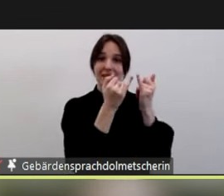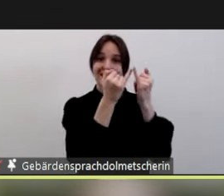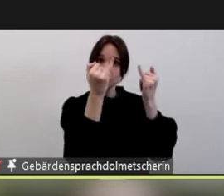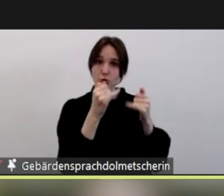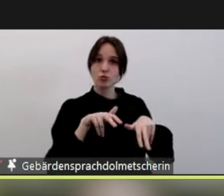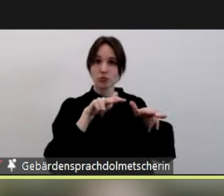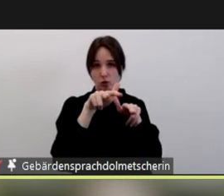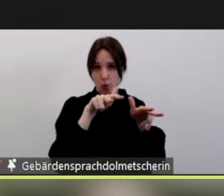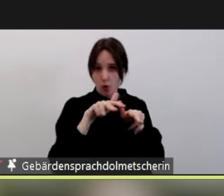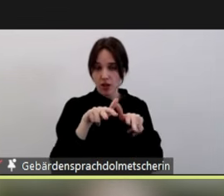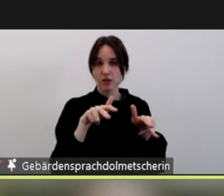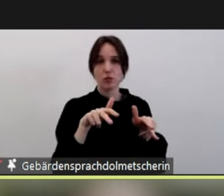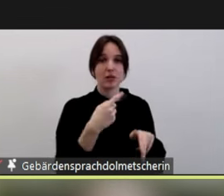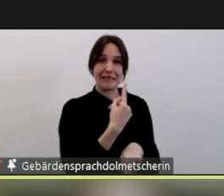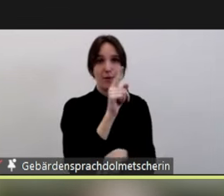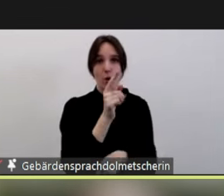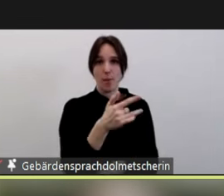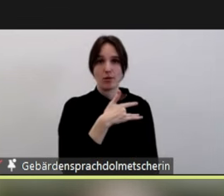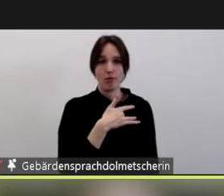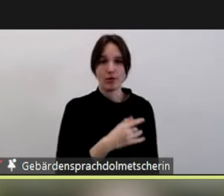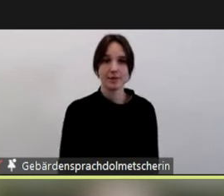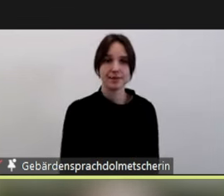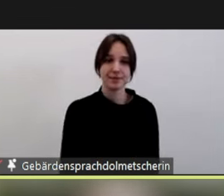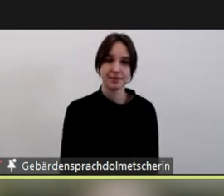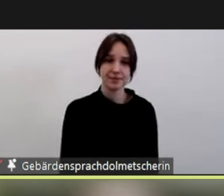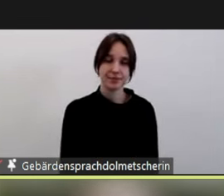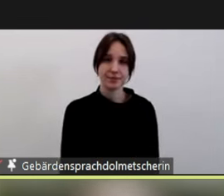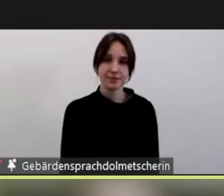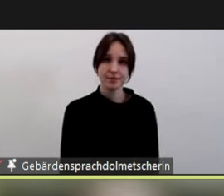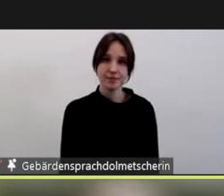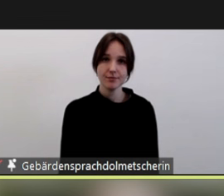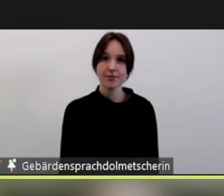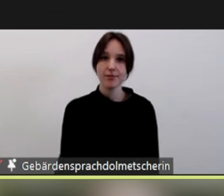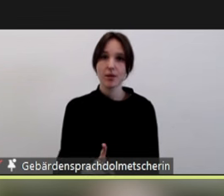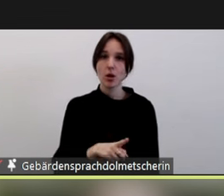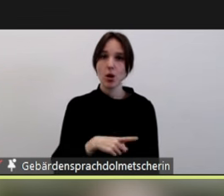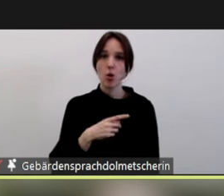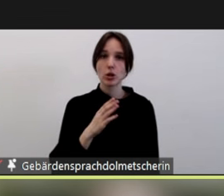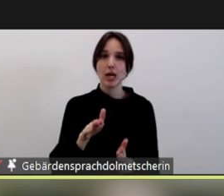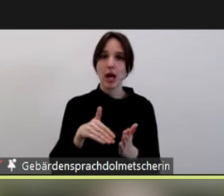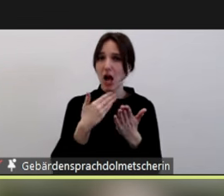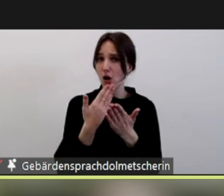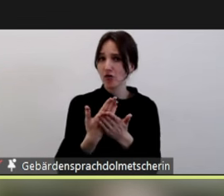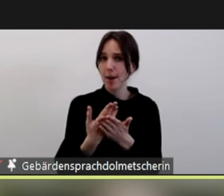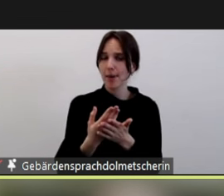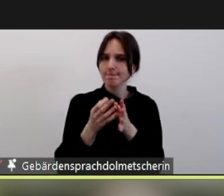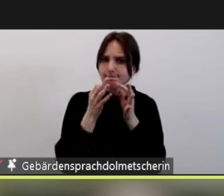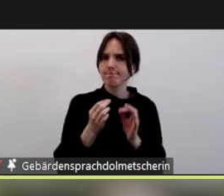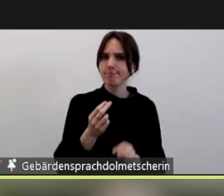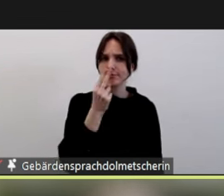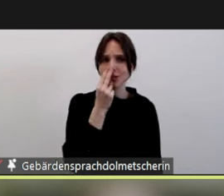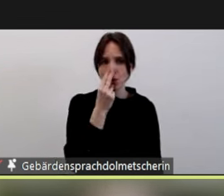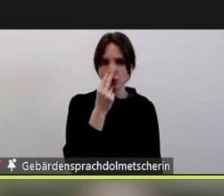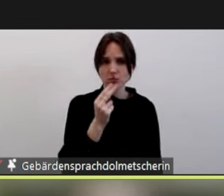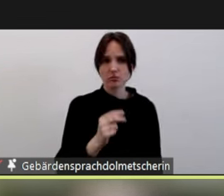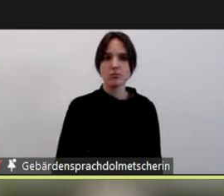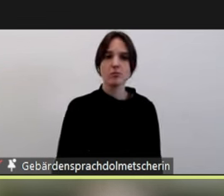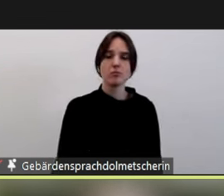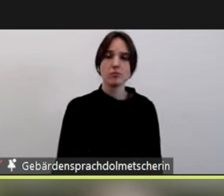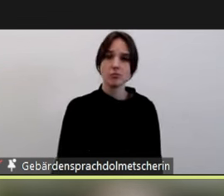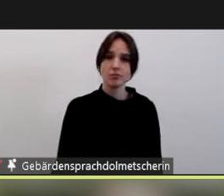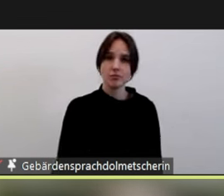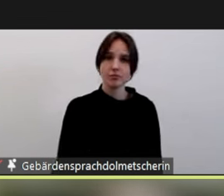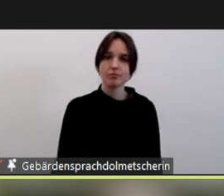Ein Teil von der konkreten Arbeit innerhalb der Meldestelle ist das Anbieten von